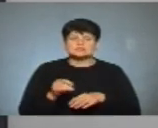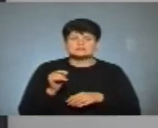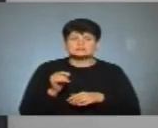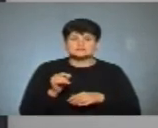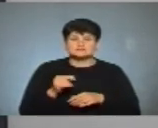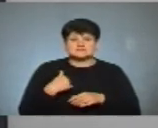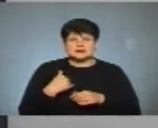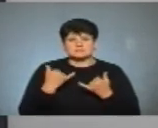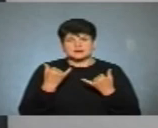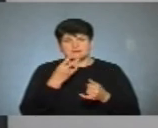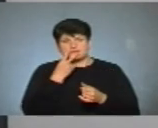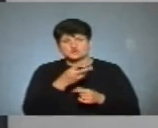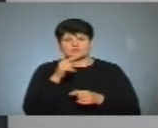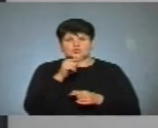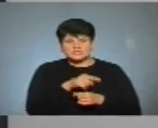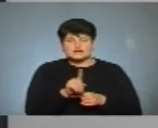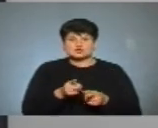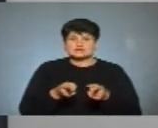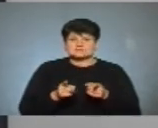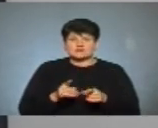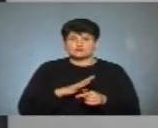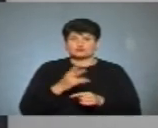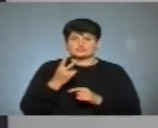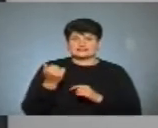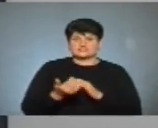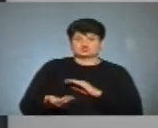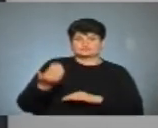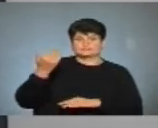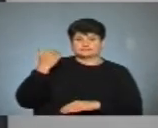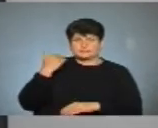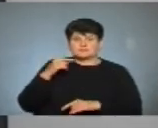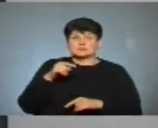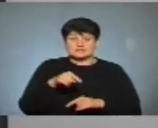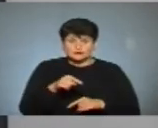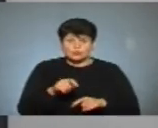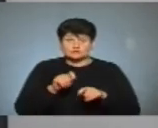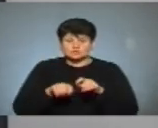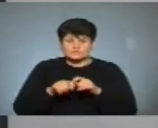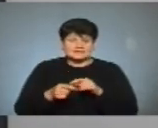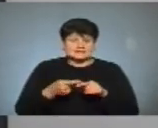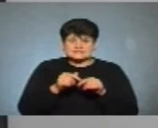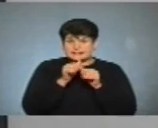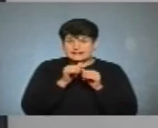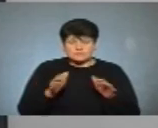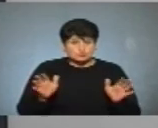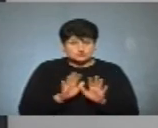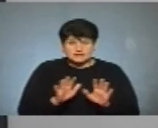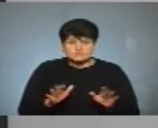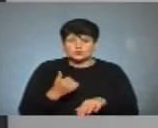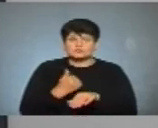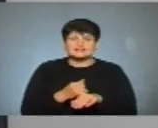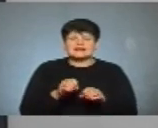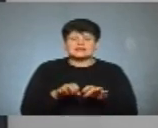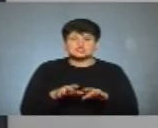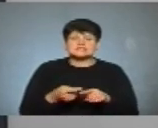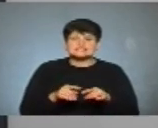зараз ми міряємо і бачимо те, що насправді відбувалося два тижні тому. При такому темпі тестування це практично неможливо. Основне рішення –